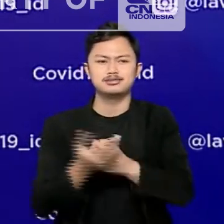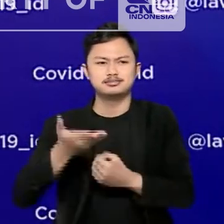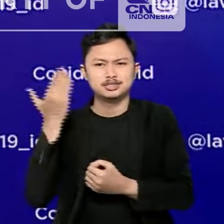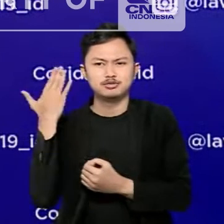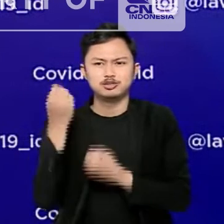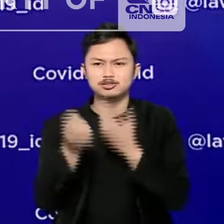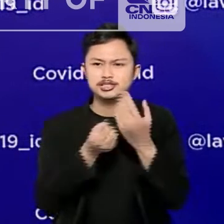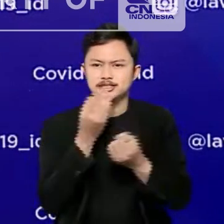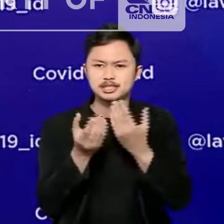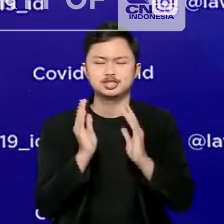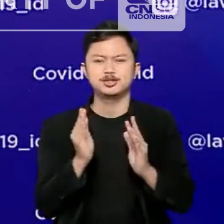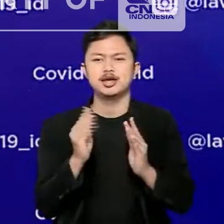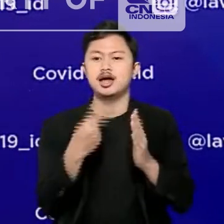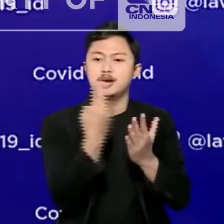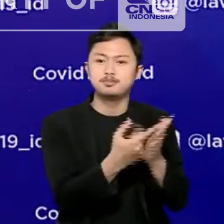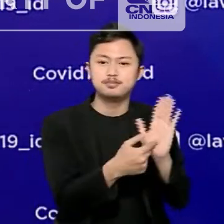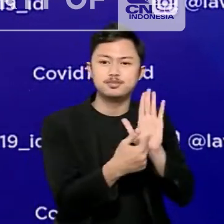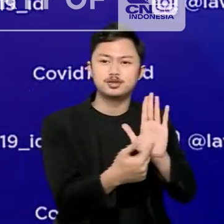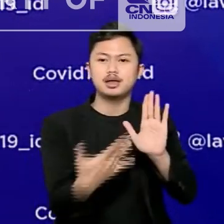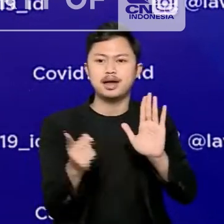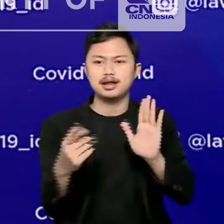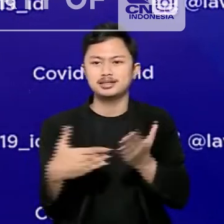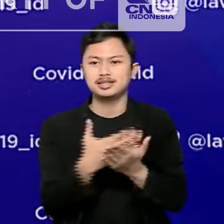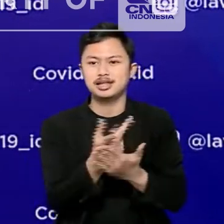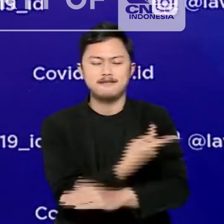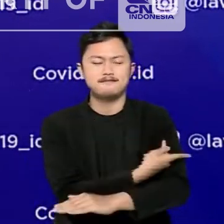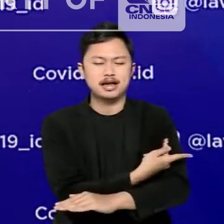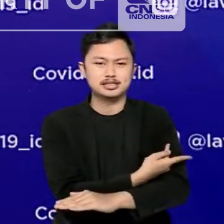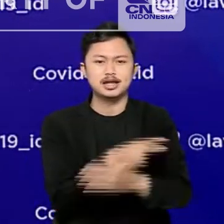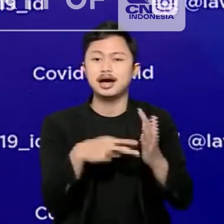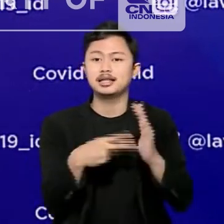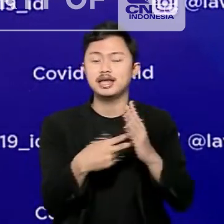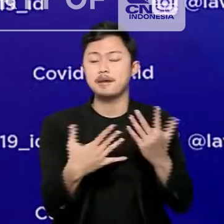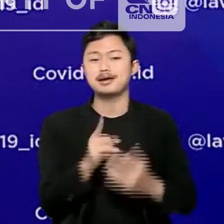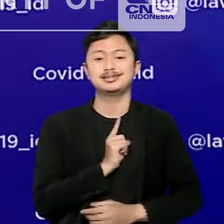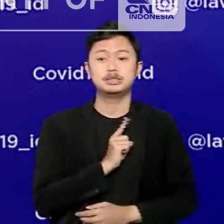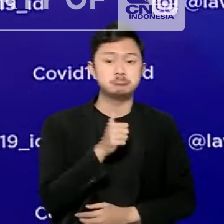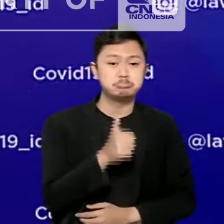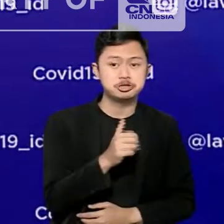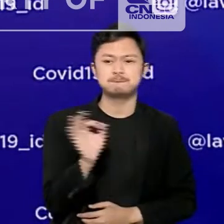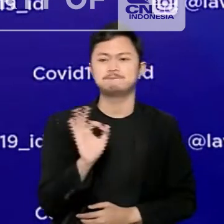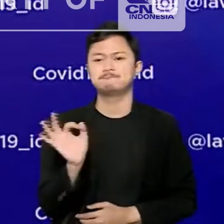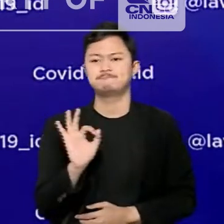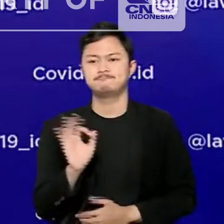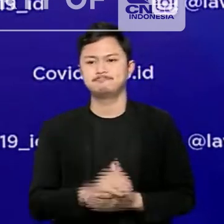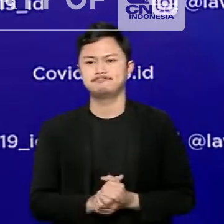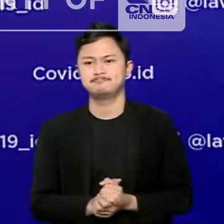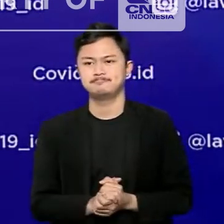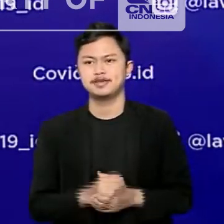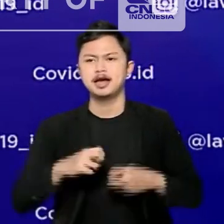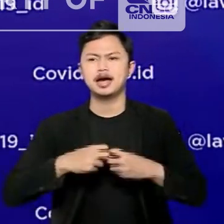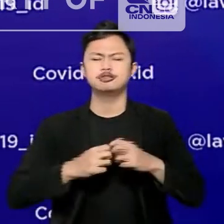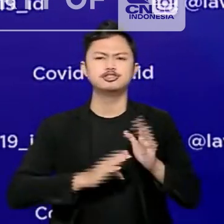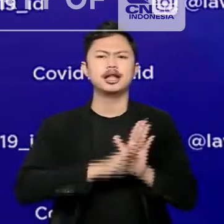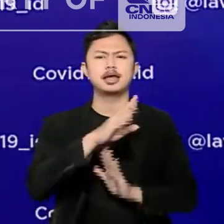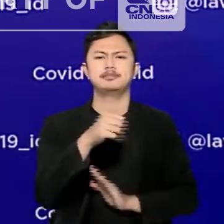sampaikan sebelumnya menunjukkan strategi vaksinasi tidak dapat berdiri sendiri. Kasus masih dapat